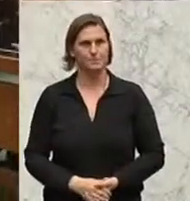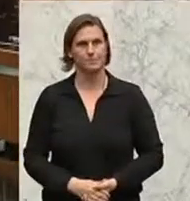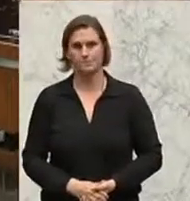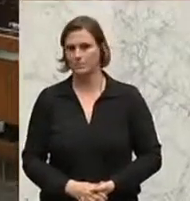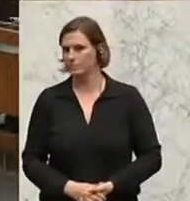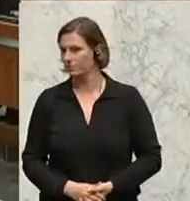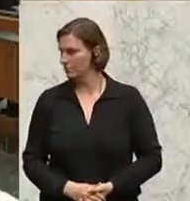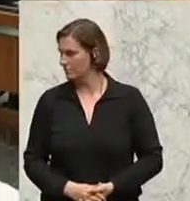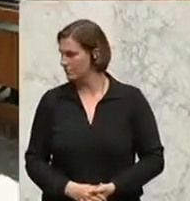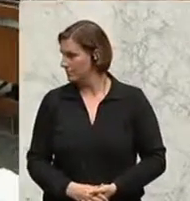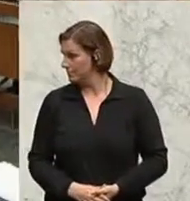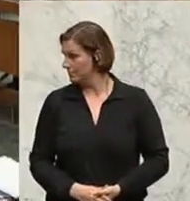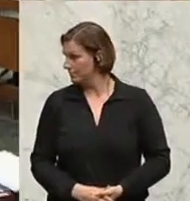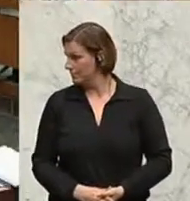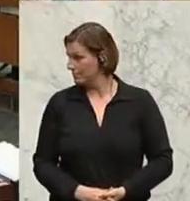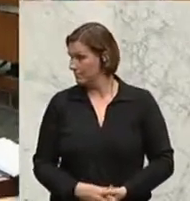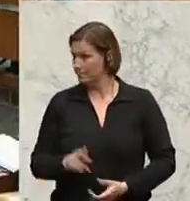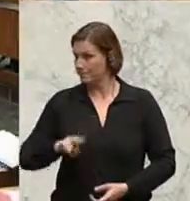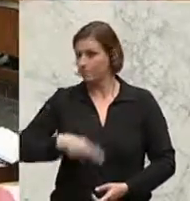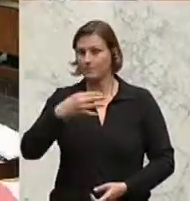Sagt Josef Tschapp von der SPÖ.